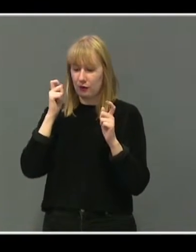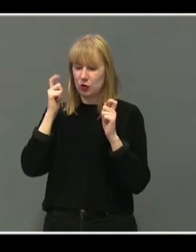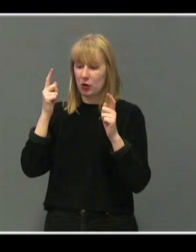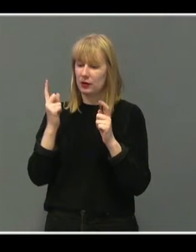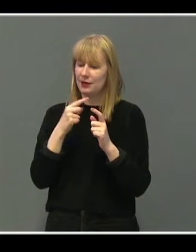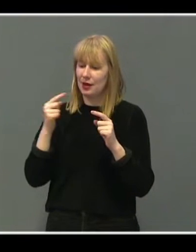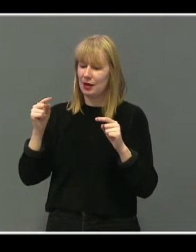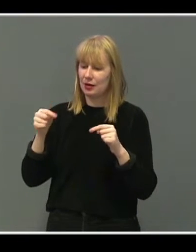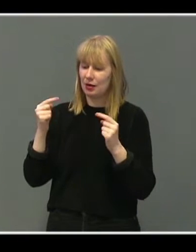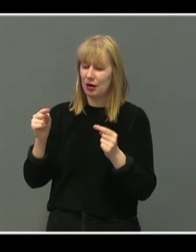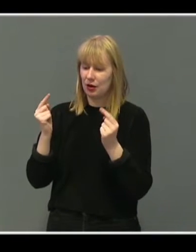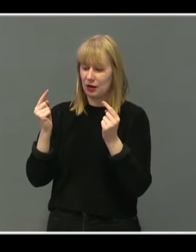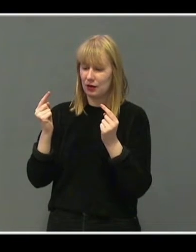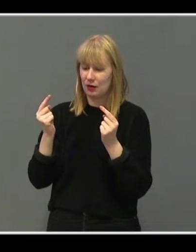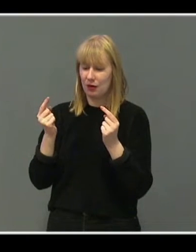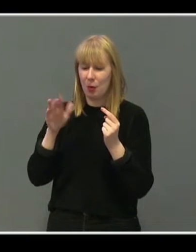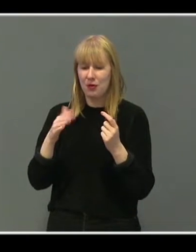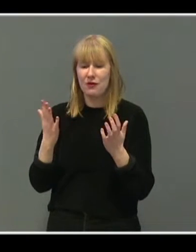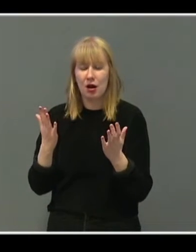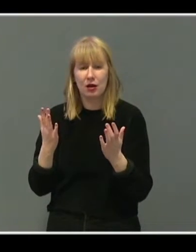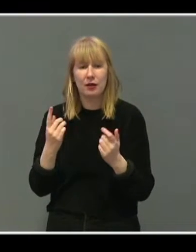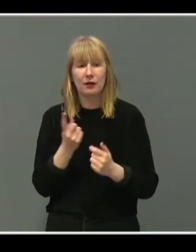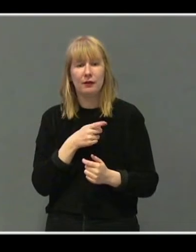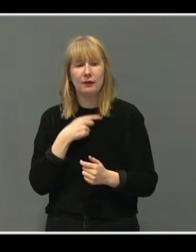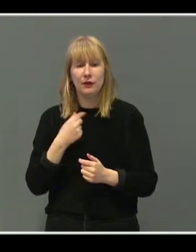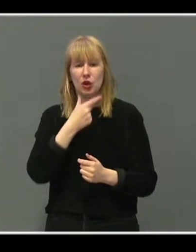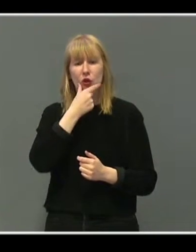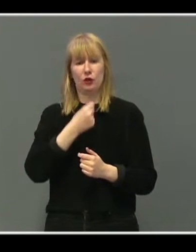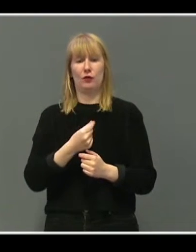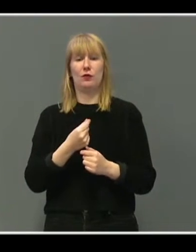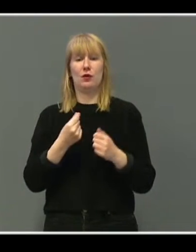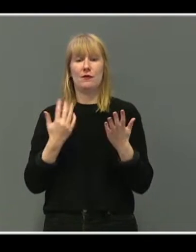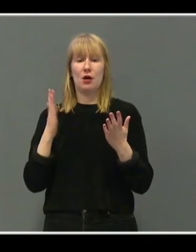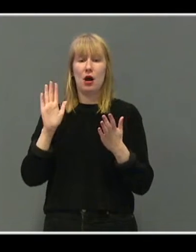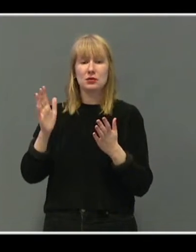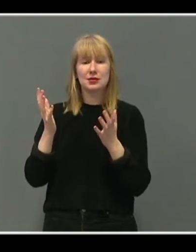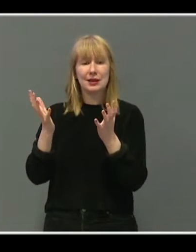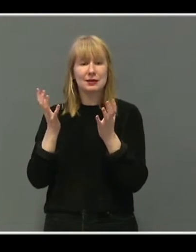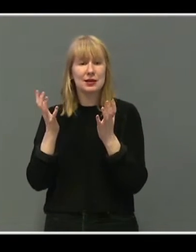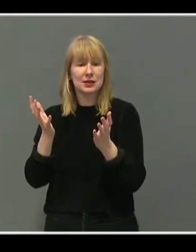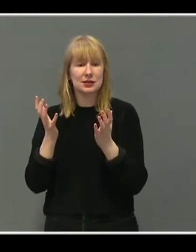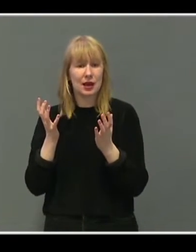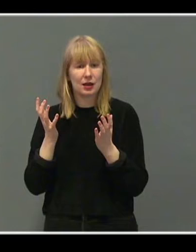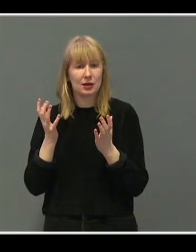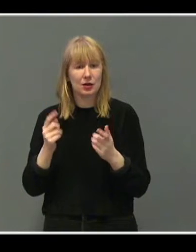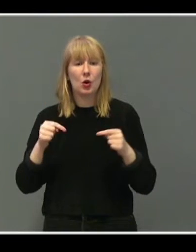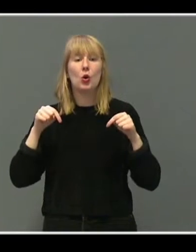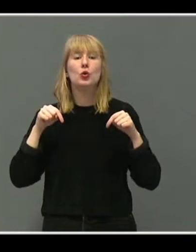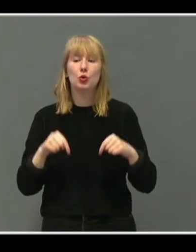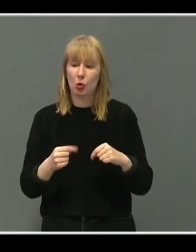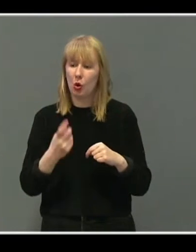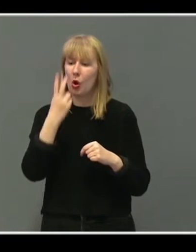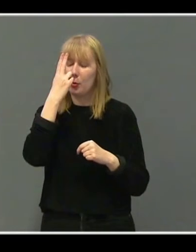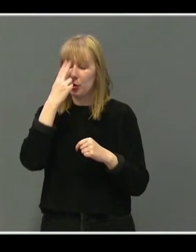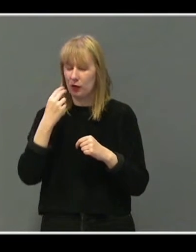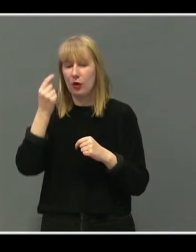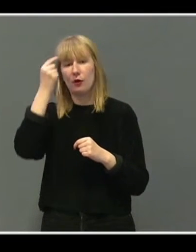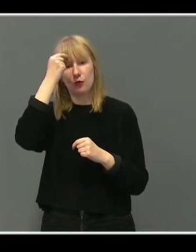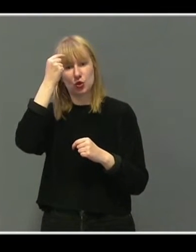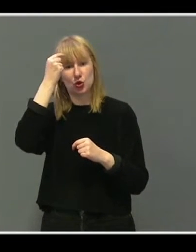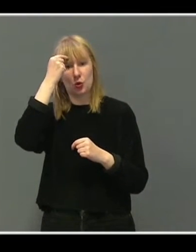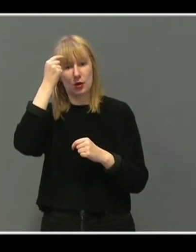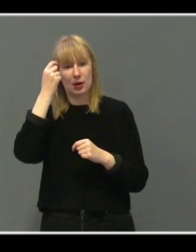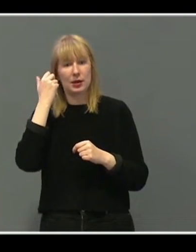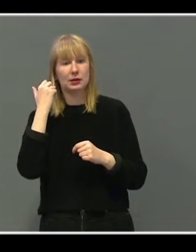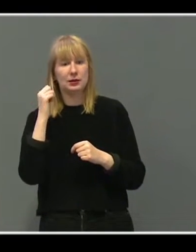krangler om noe vi ikke vet noe om. Vi viser ikke respekt nok til sønnen vår for hva som er viktig for han. Nå har vi satt oss ned for å prøve å forstå. Og